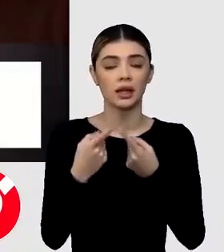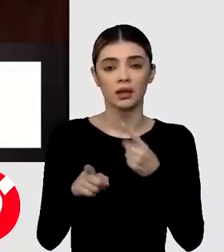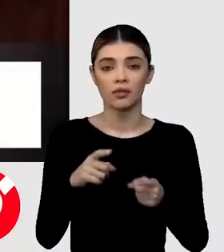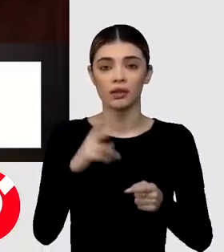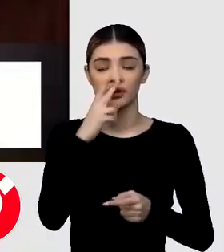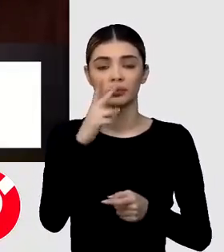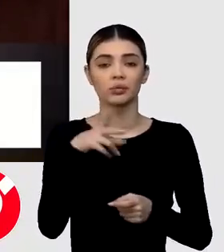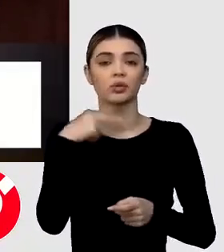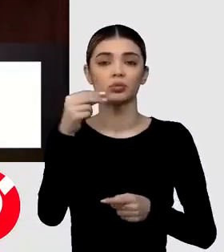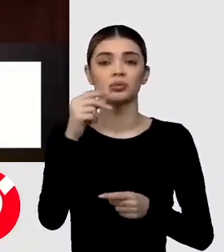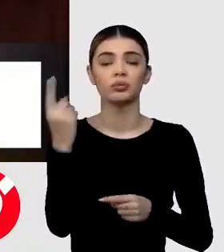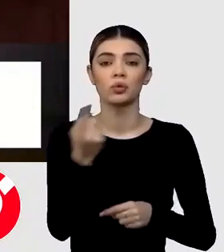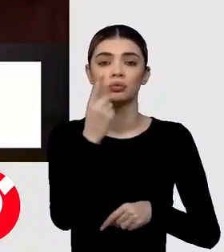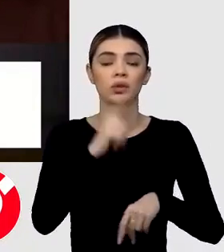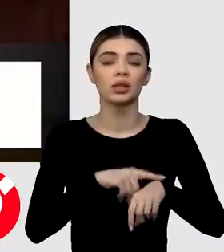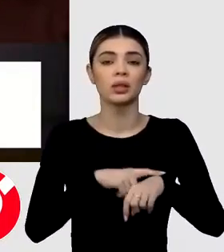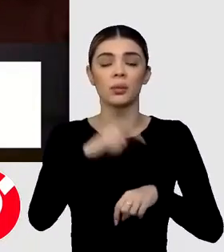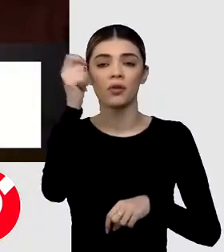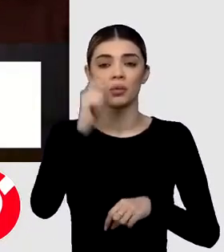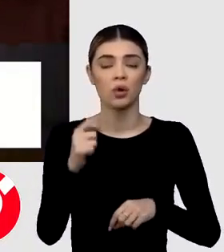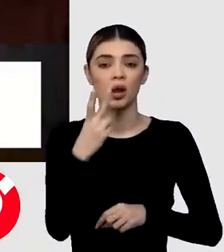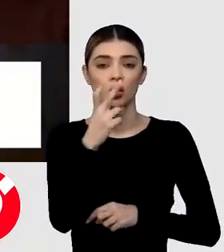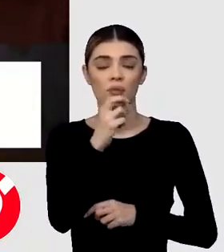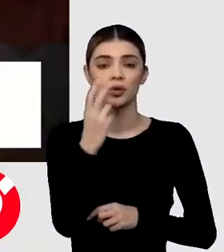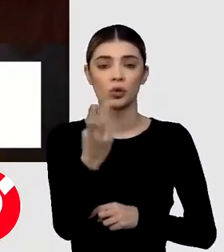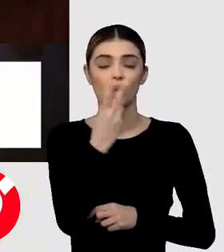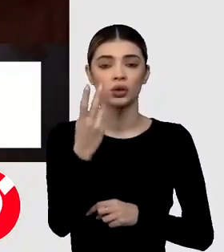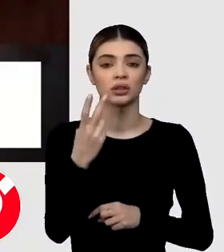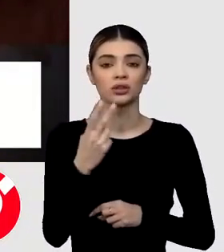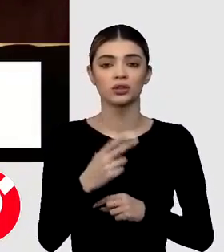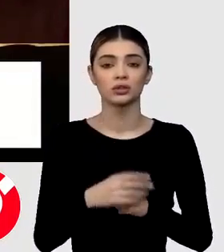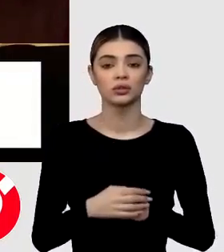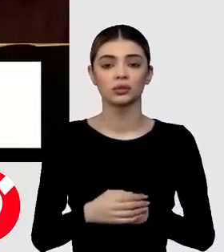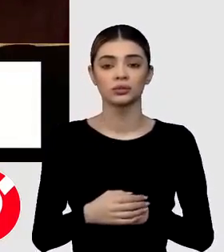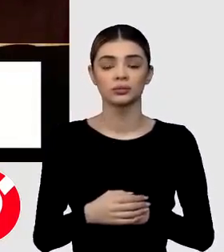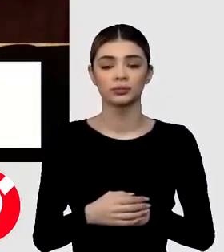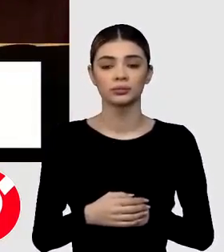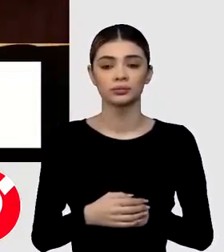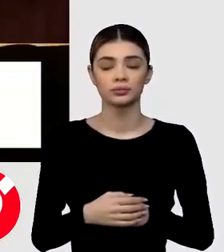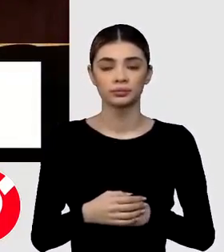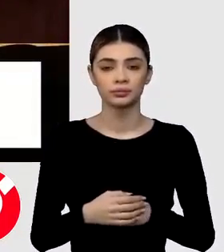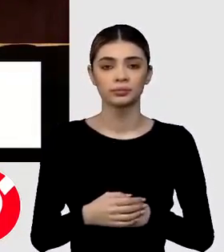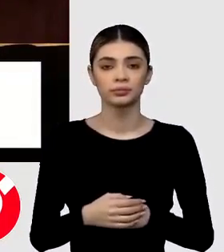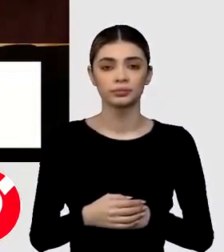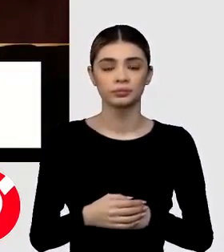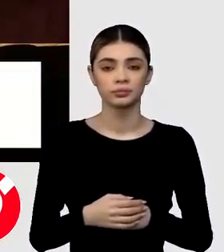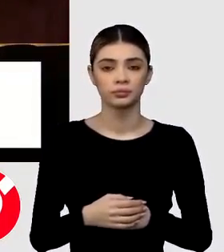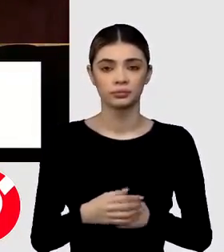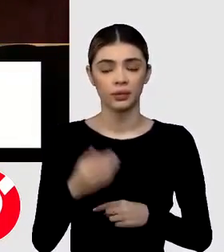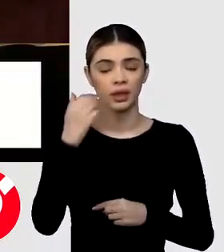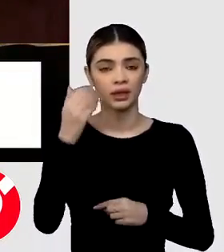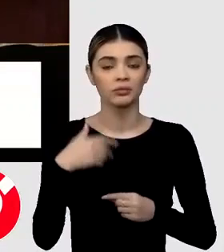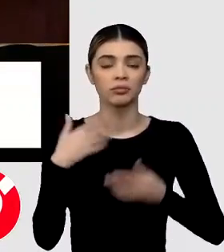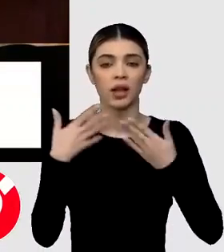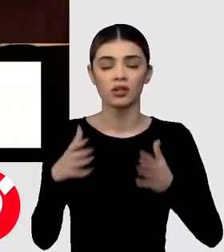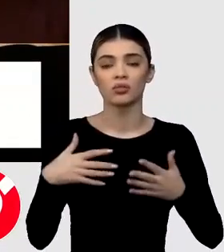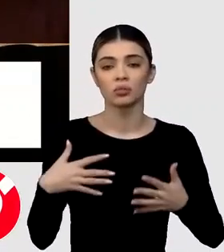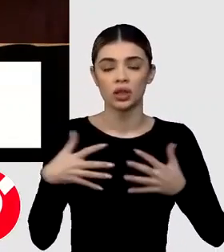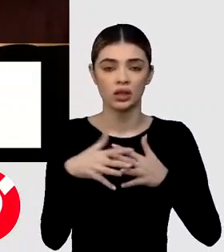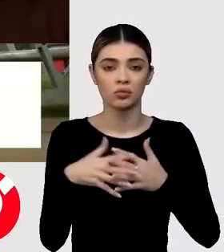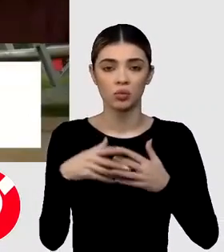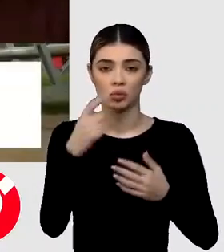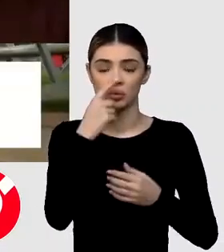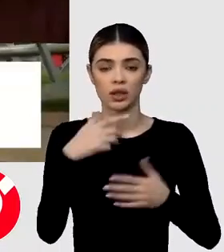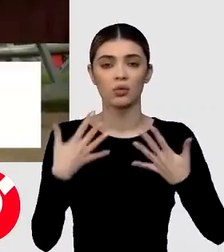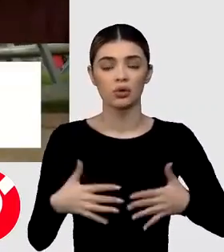să spunem, momentul februarie 2022, când a început invazia rusă în